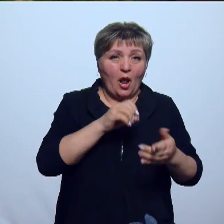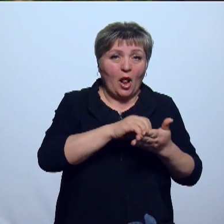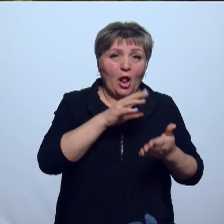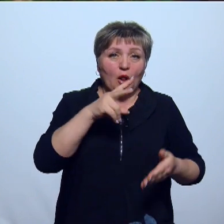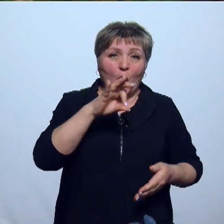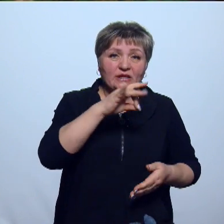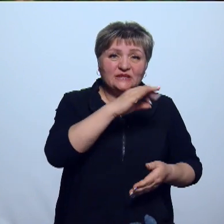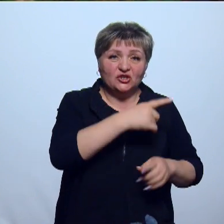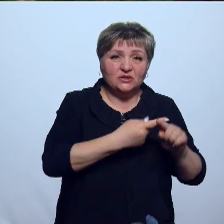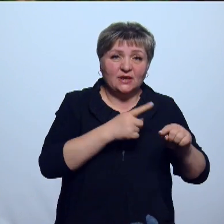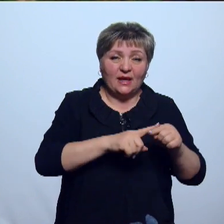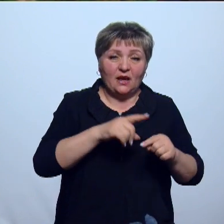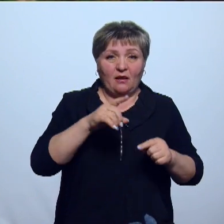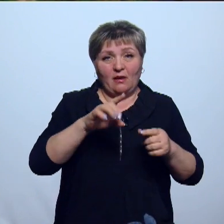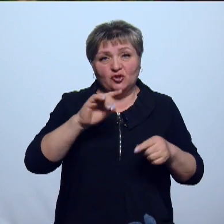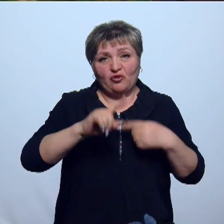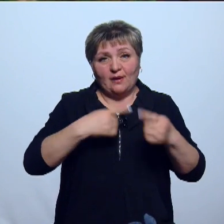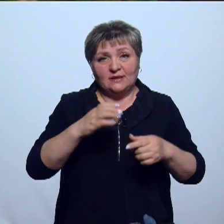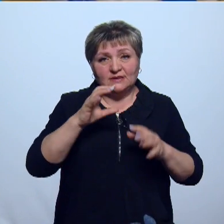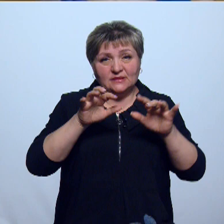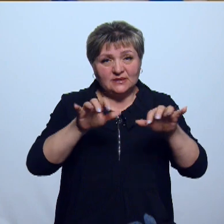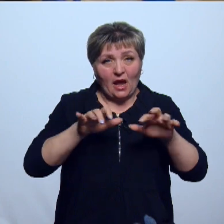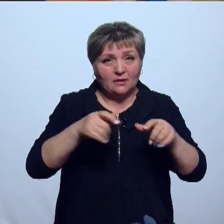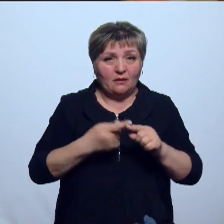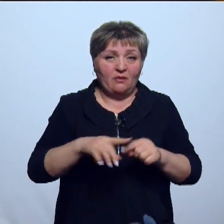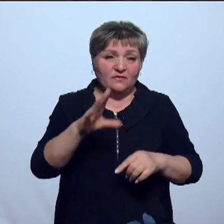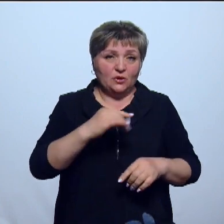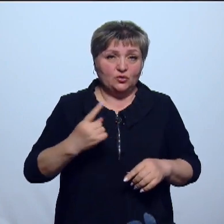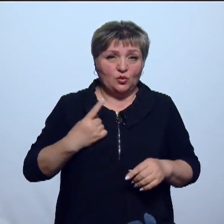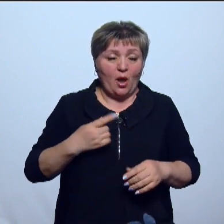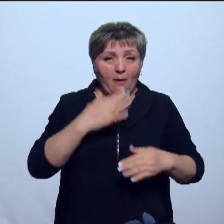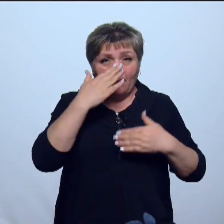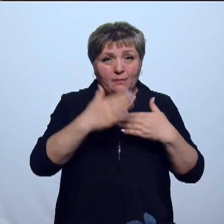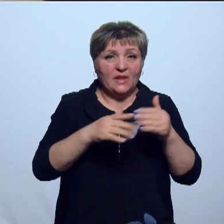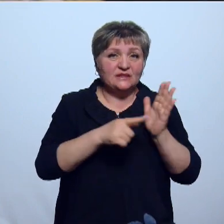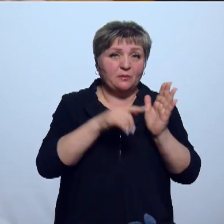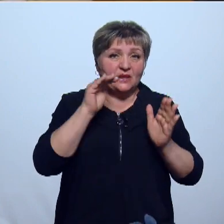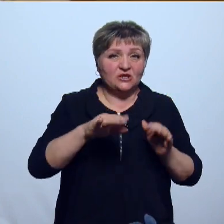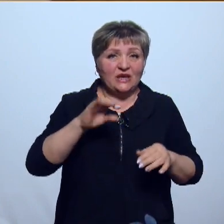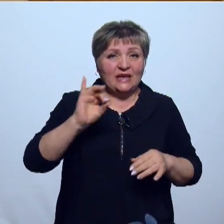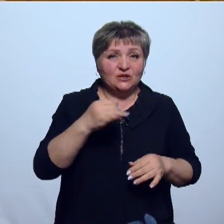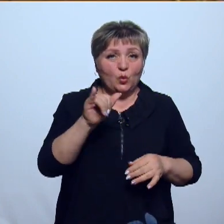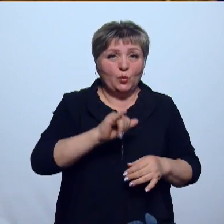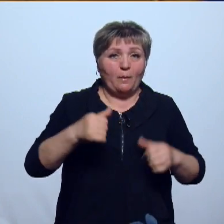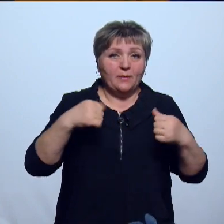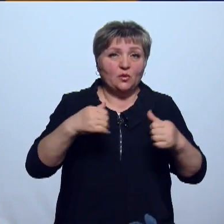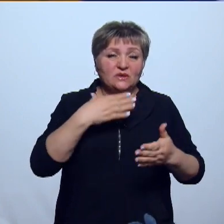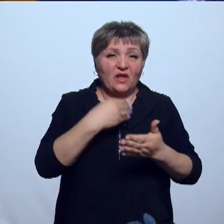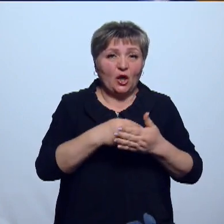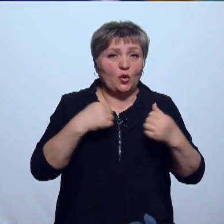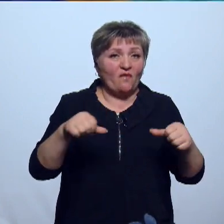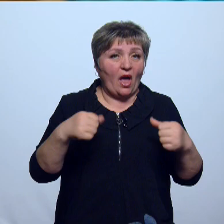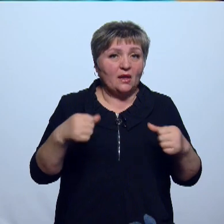продаж через сайты, что эта возможность, она прямо рядом. Порядка 7 тысяч компаний из Удмуртии сегодня продают свои товары через